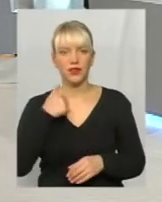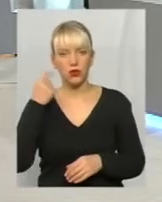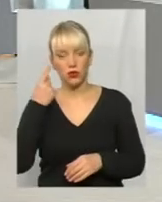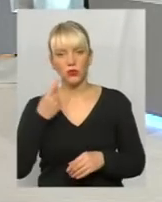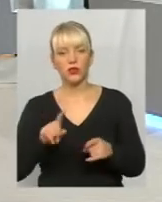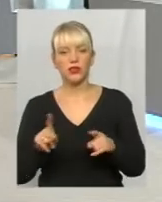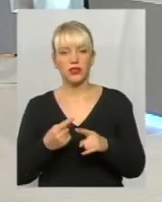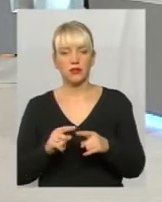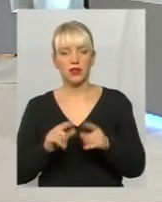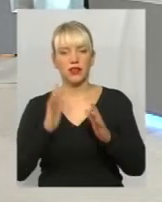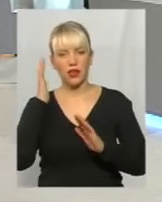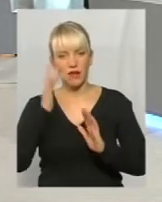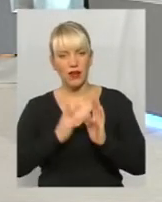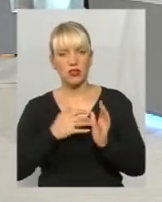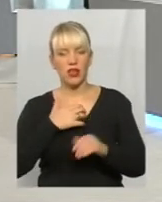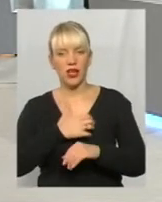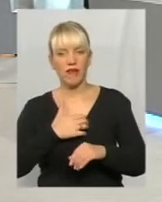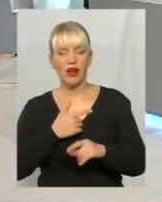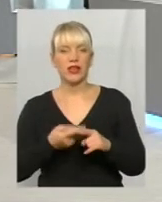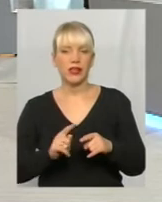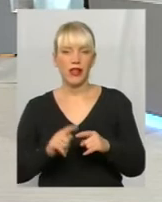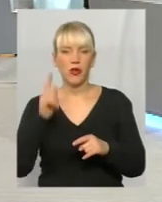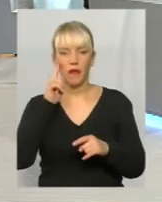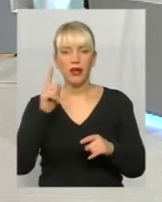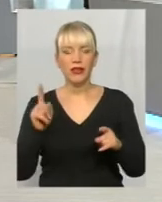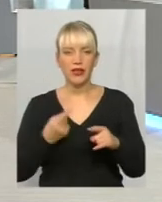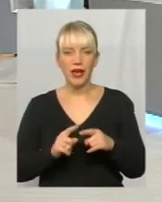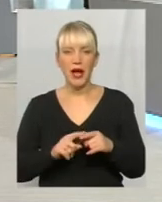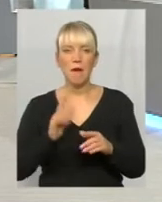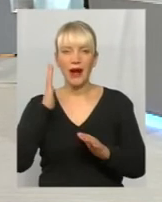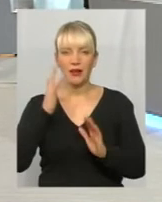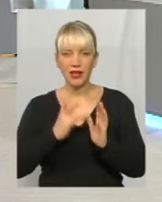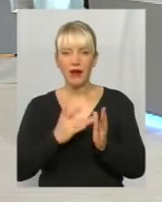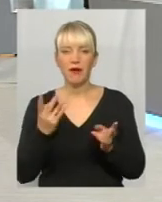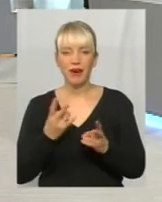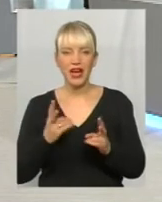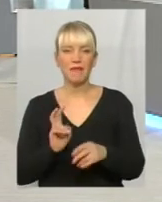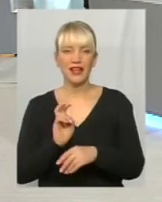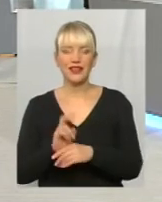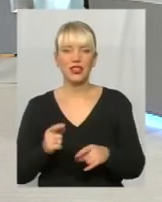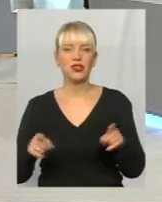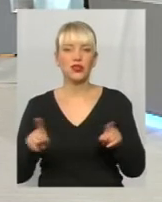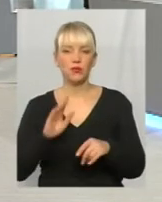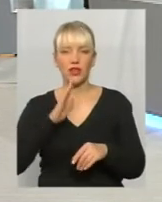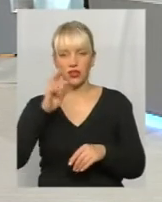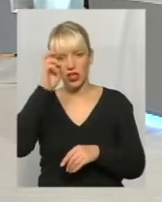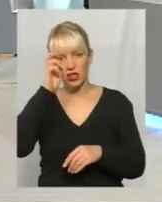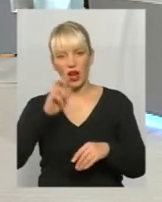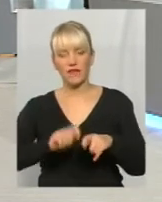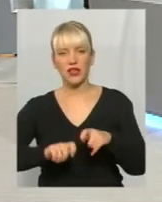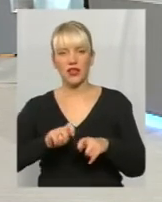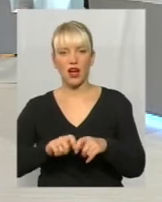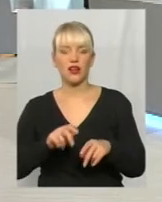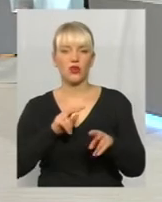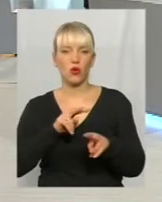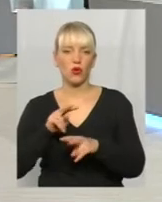мета важлива, і я думаю, що до такої мети ми і маємо прийти, щоб наш державний нагляд-контроль був